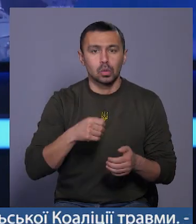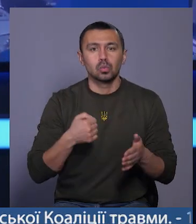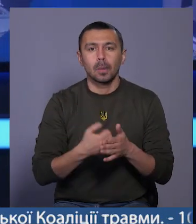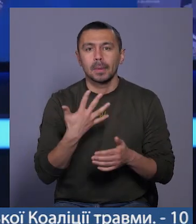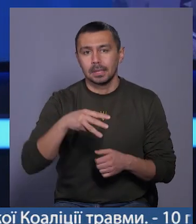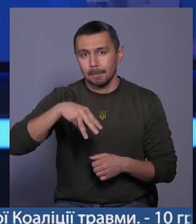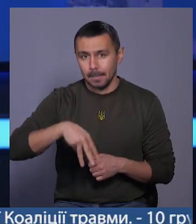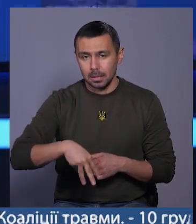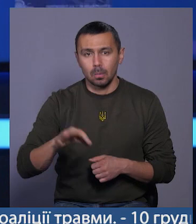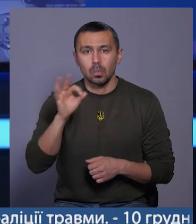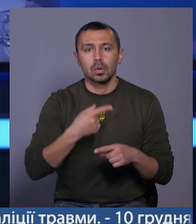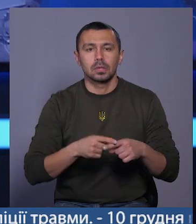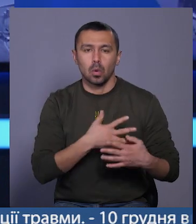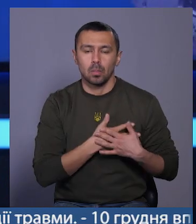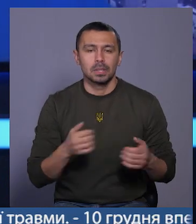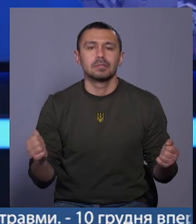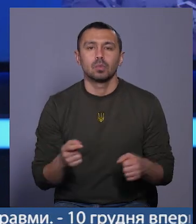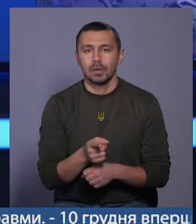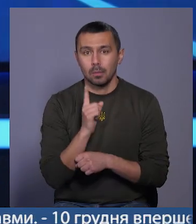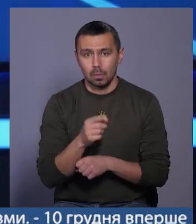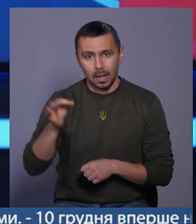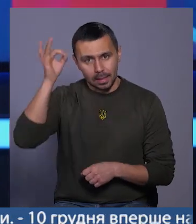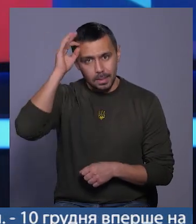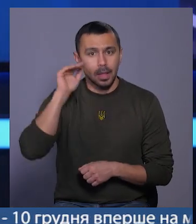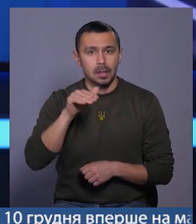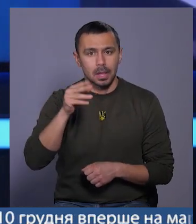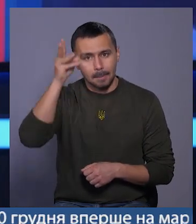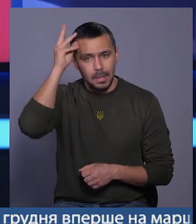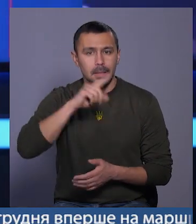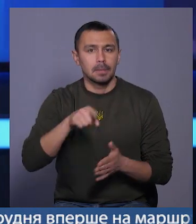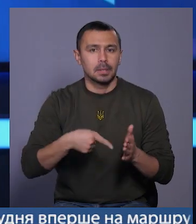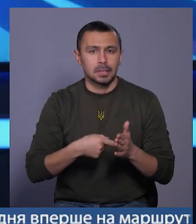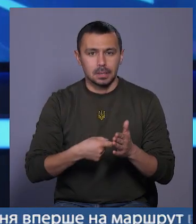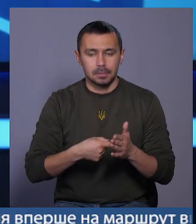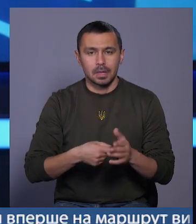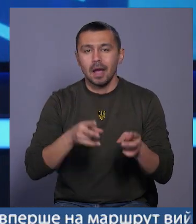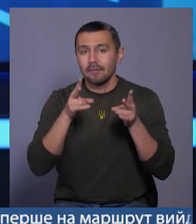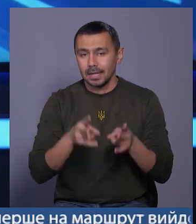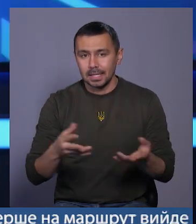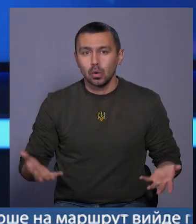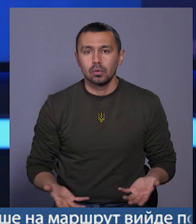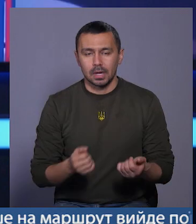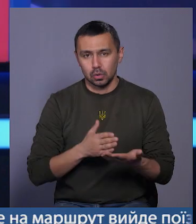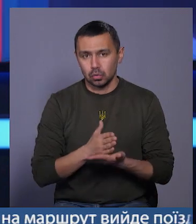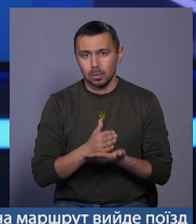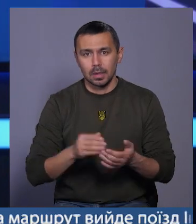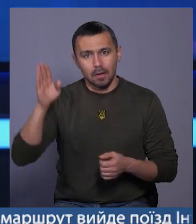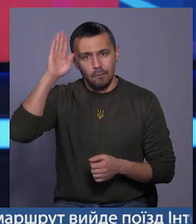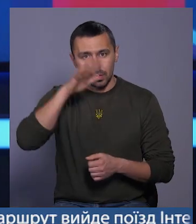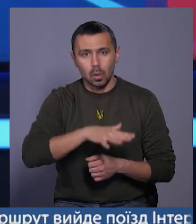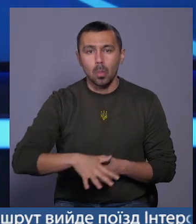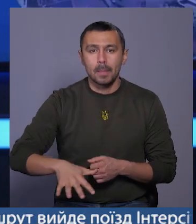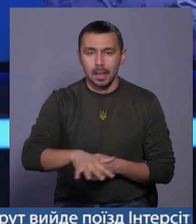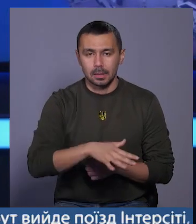метрів. Про це любителям зимової риболовлі нагадали в Хмельницькій міській комунальній аварійно-рятувальній службі на водних об